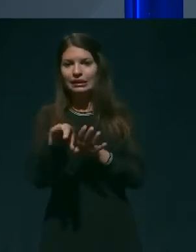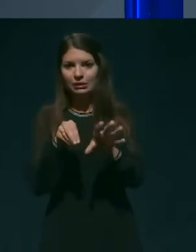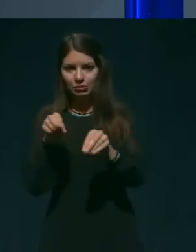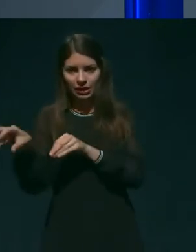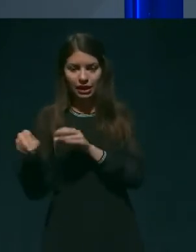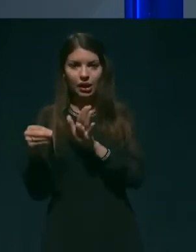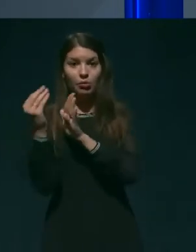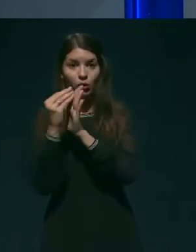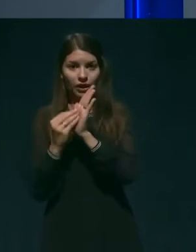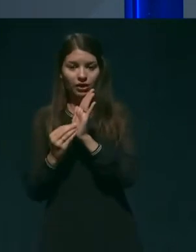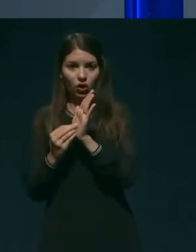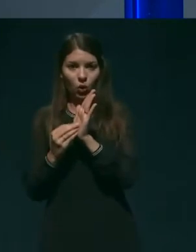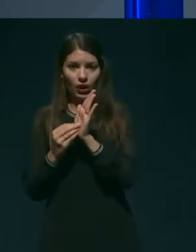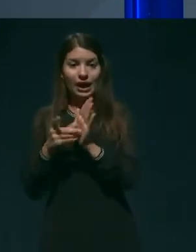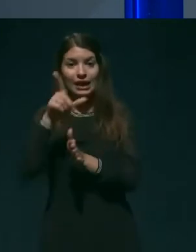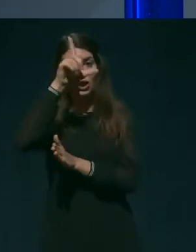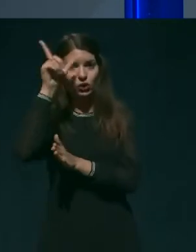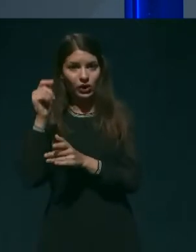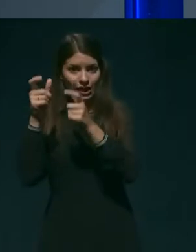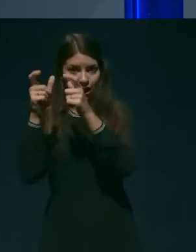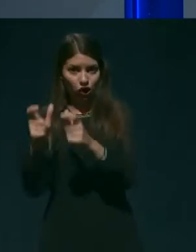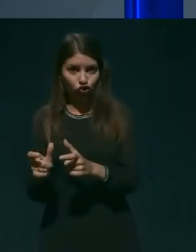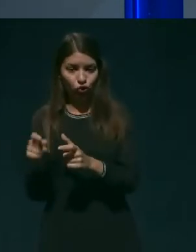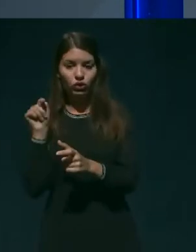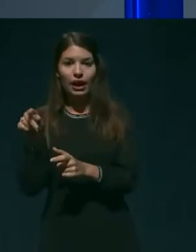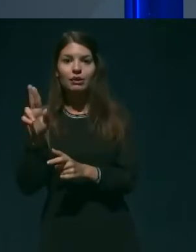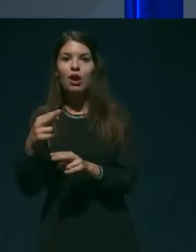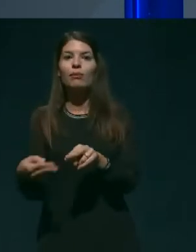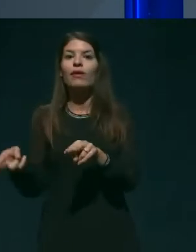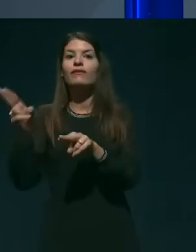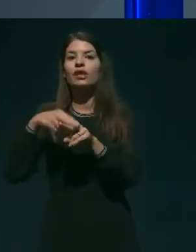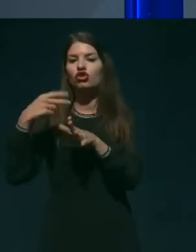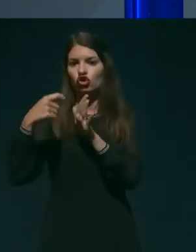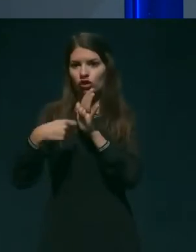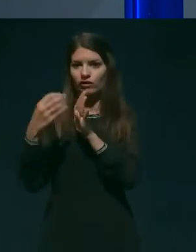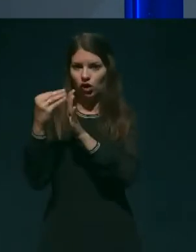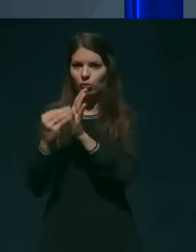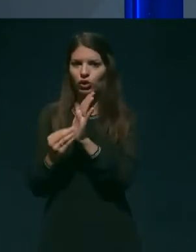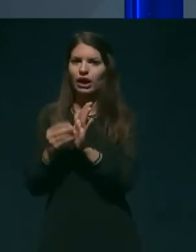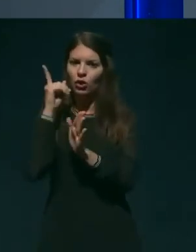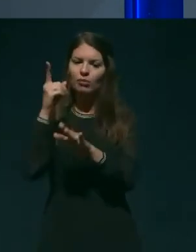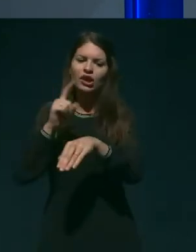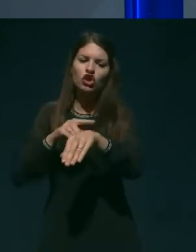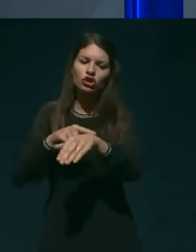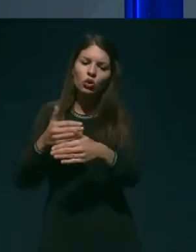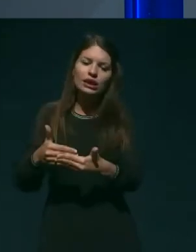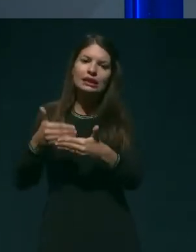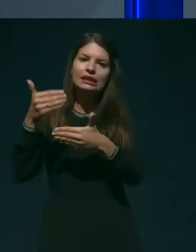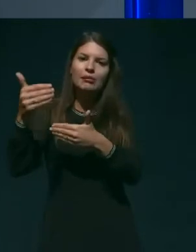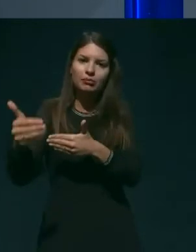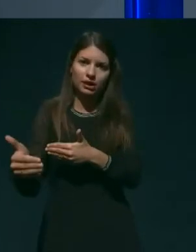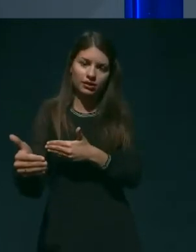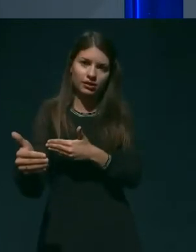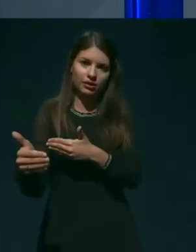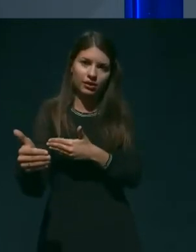NIAZ, a ki tudi zbere sicer večjo število podatkov z določenim zamikom in seveda tu je prihajalo nekaj časa do